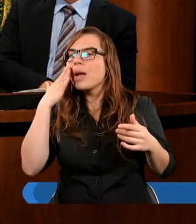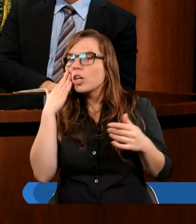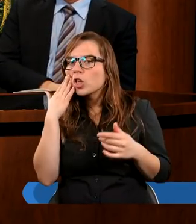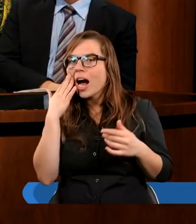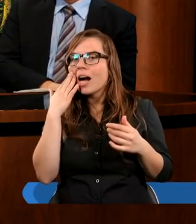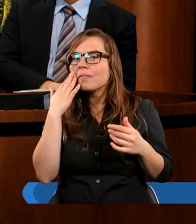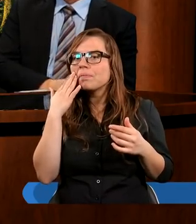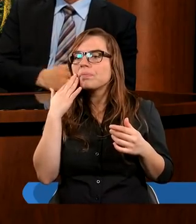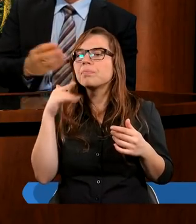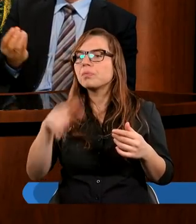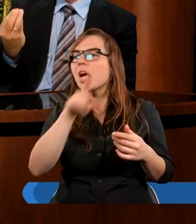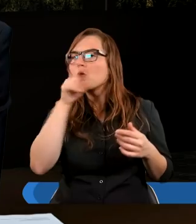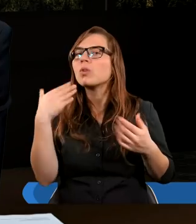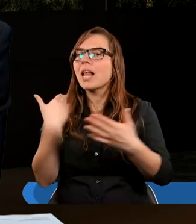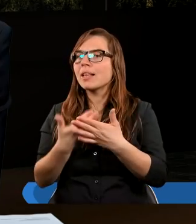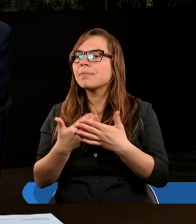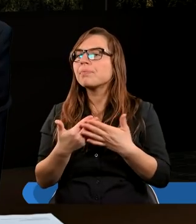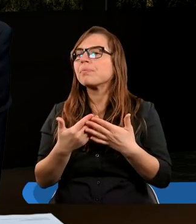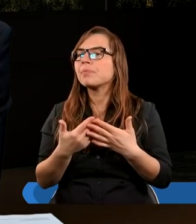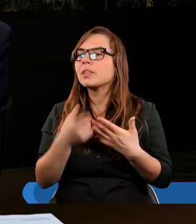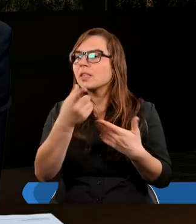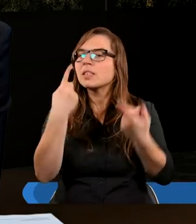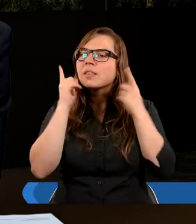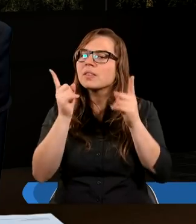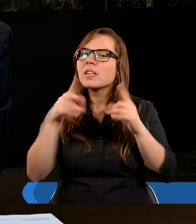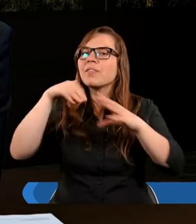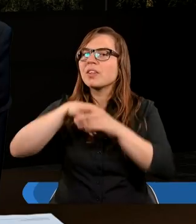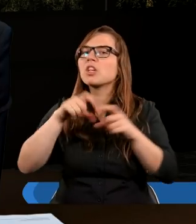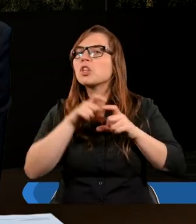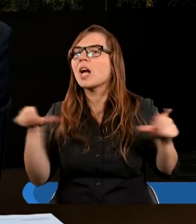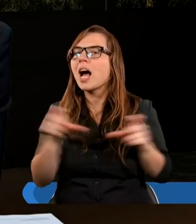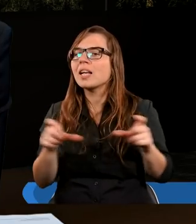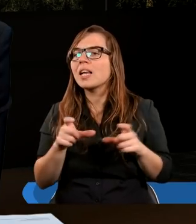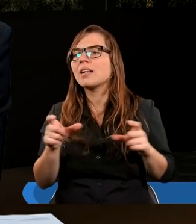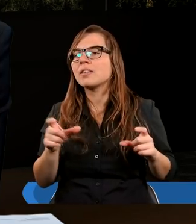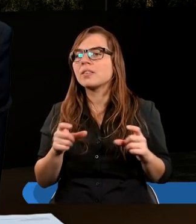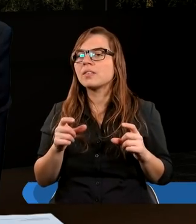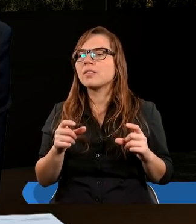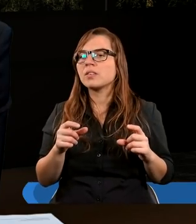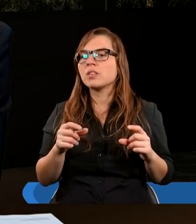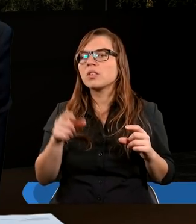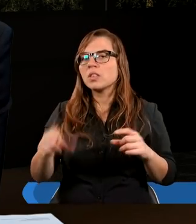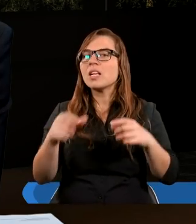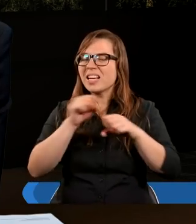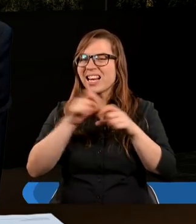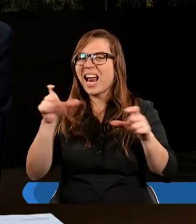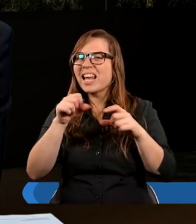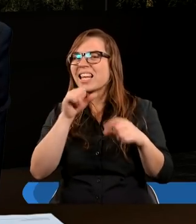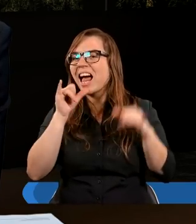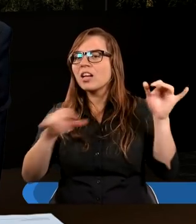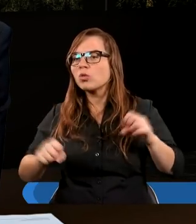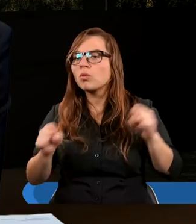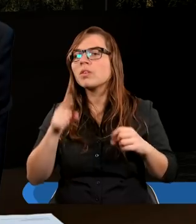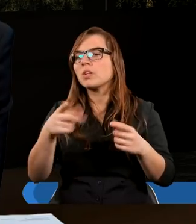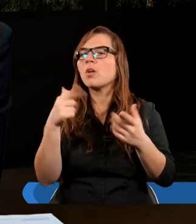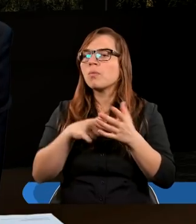wśród swojego ludu. Dlatego też zobaczcie w czasach, w zasadzie do końca czasów sędziów to